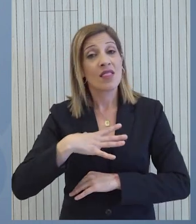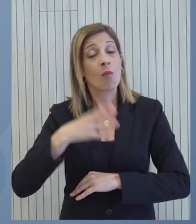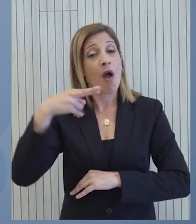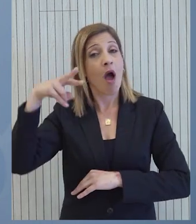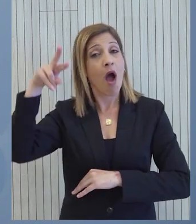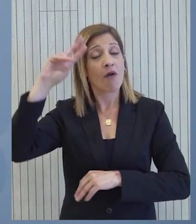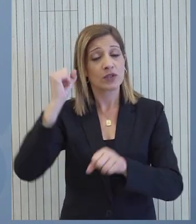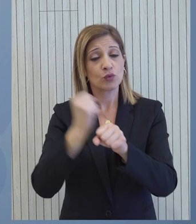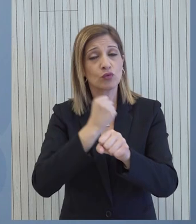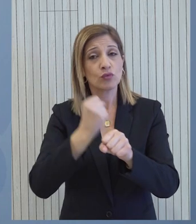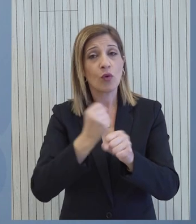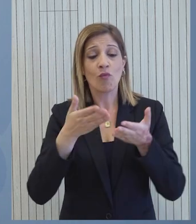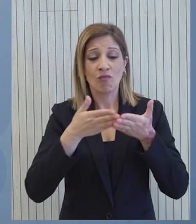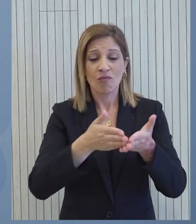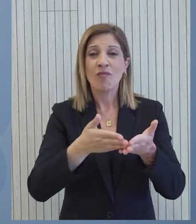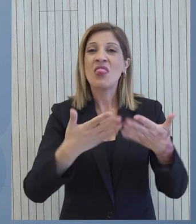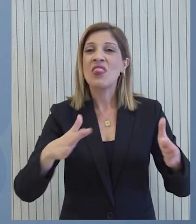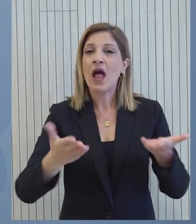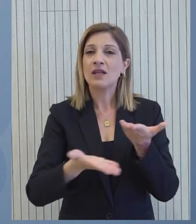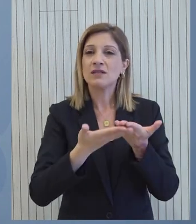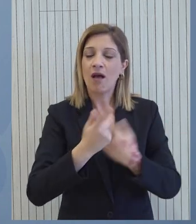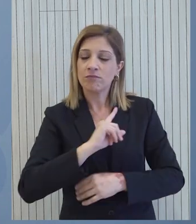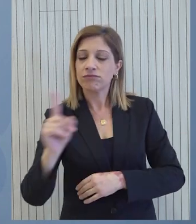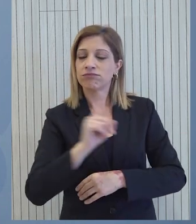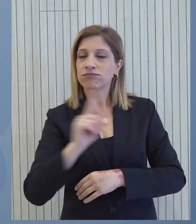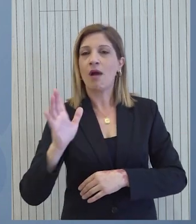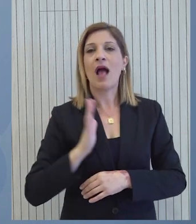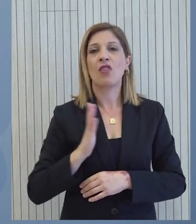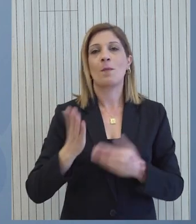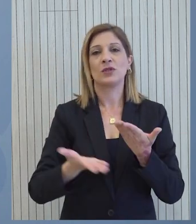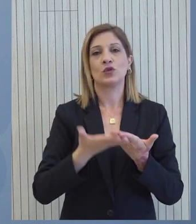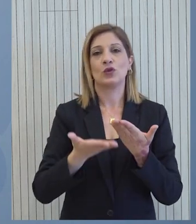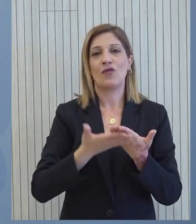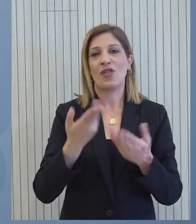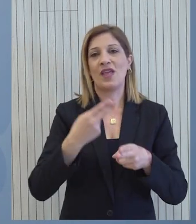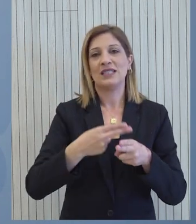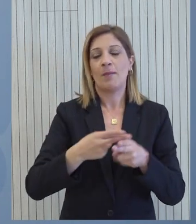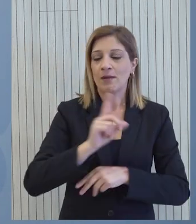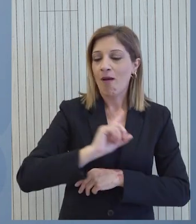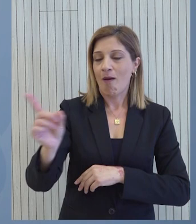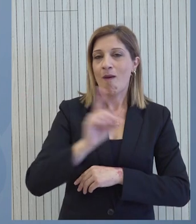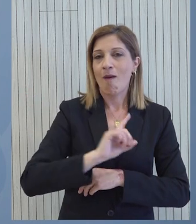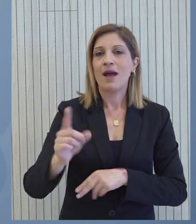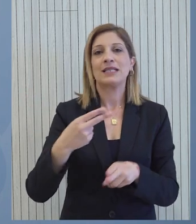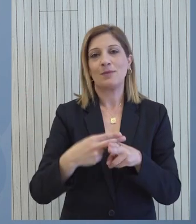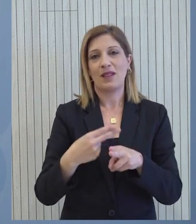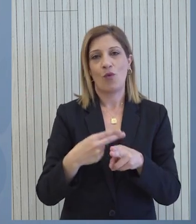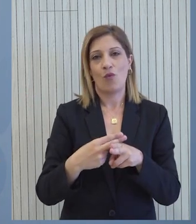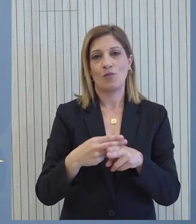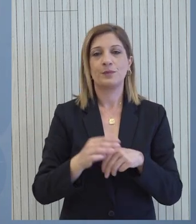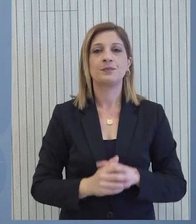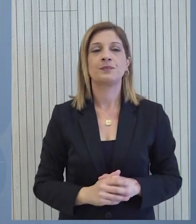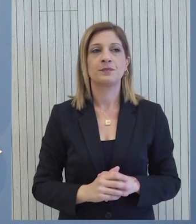αυξήσει τον όγκο της διαθαλάσσης της μεταφερόμενης ανθρωπιστικής βοήθειας ως μια συμπληρωματική δίωδος πιέλευσης.